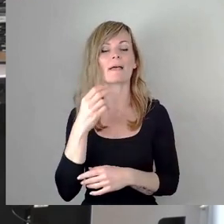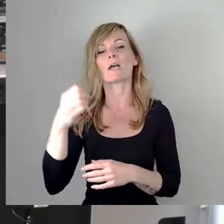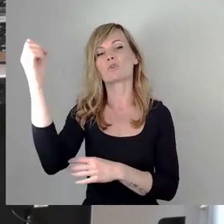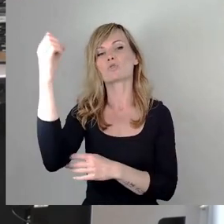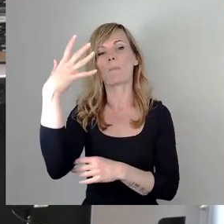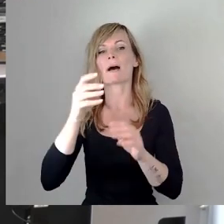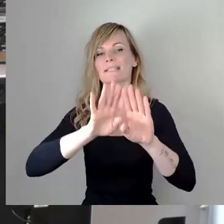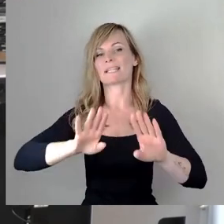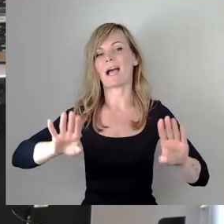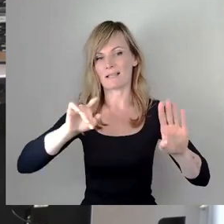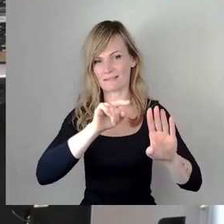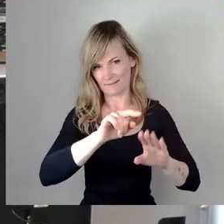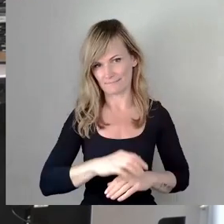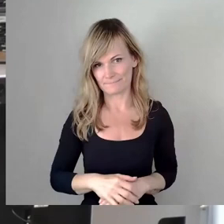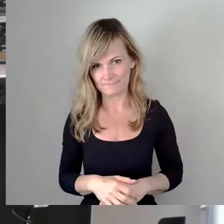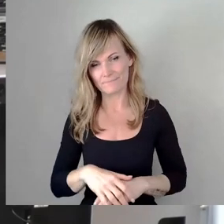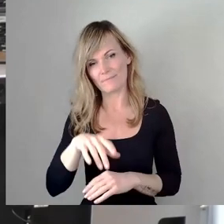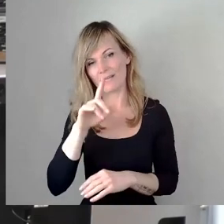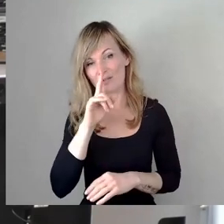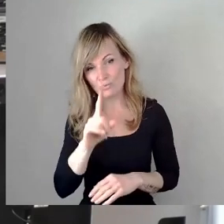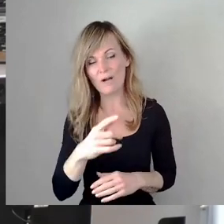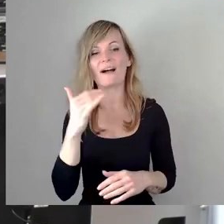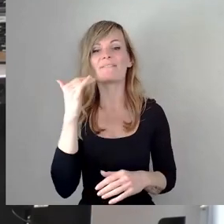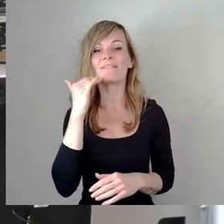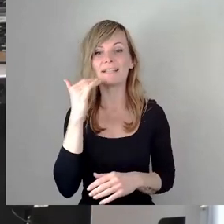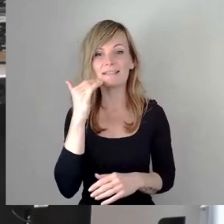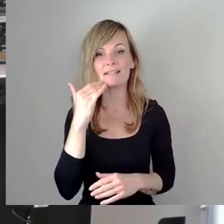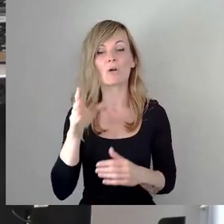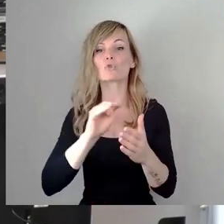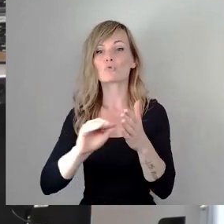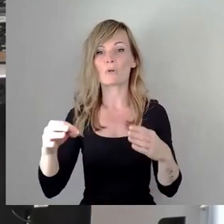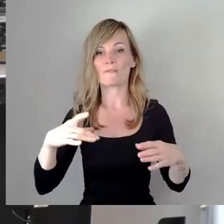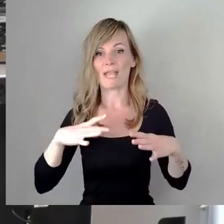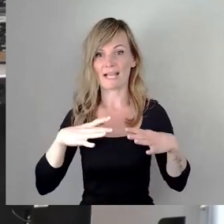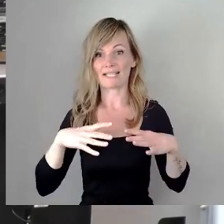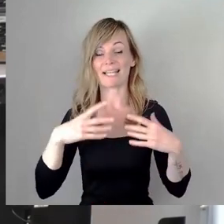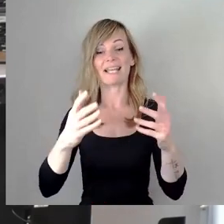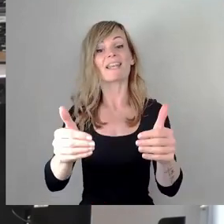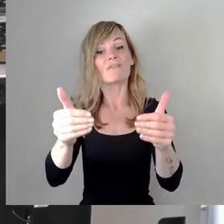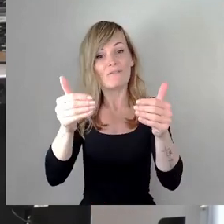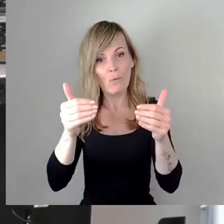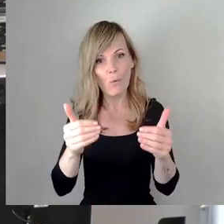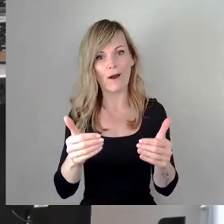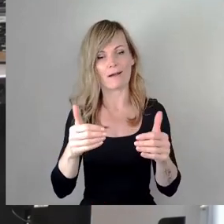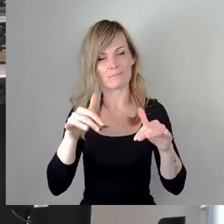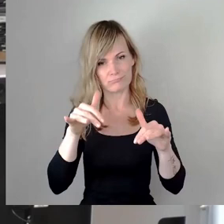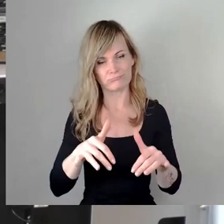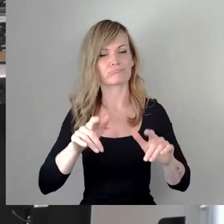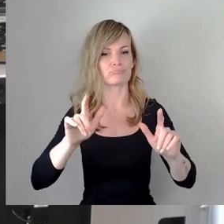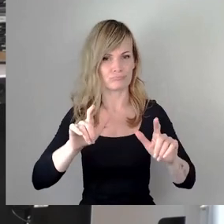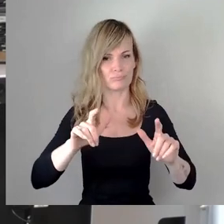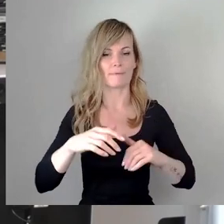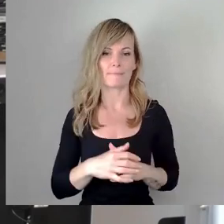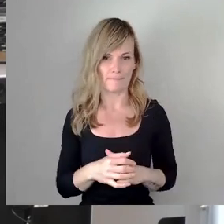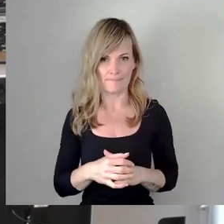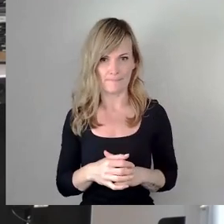in den Wochen vor den Schulferien statt und das, was mit der Schule in den letzten